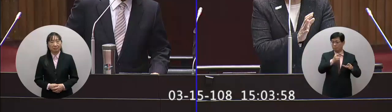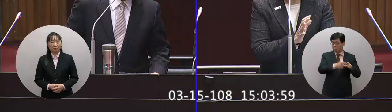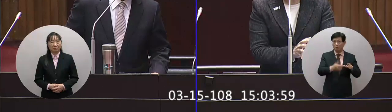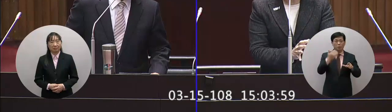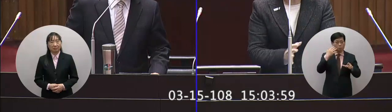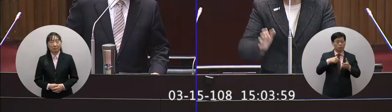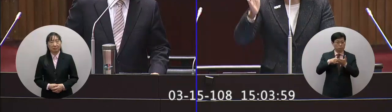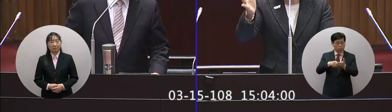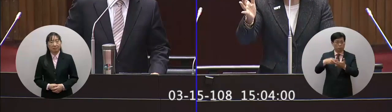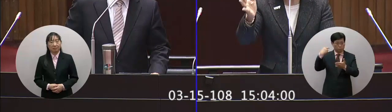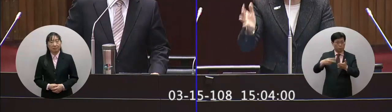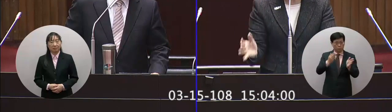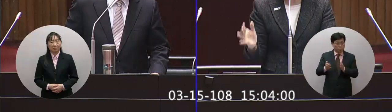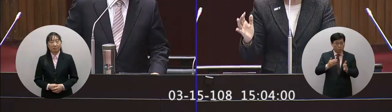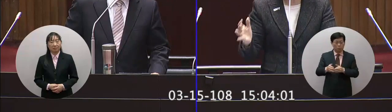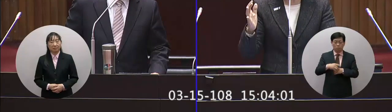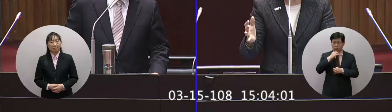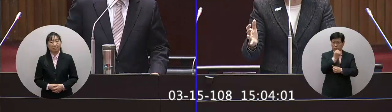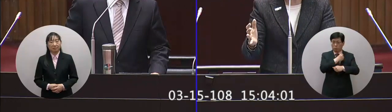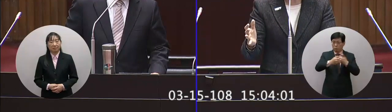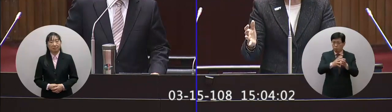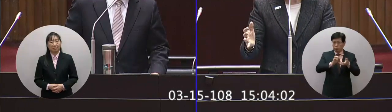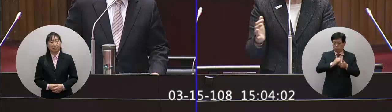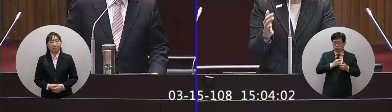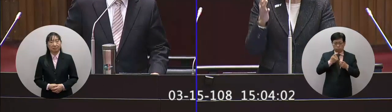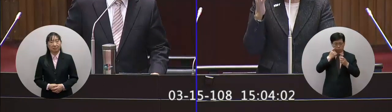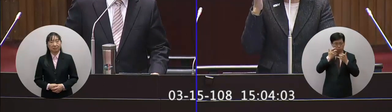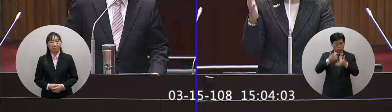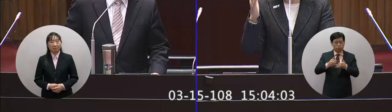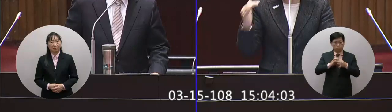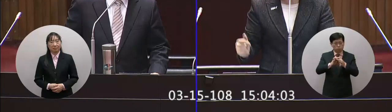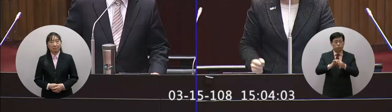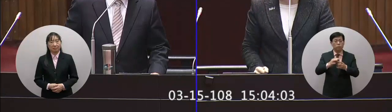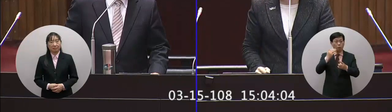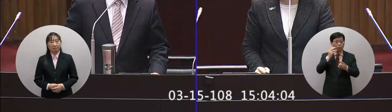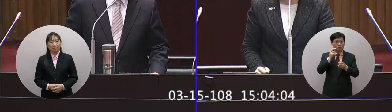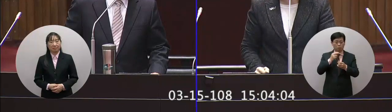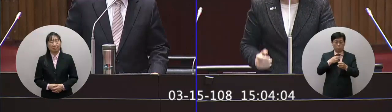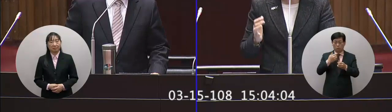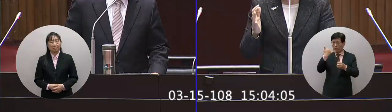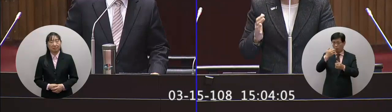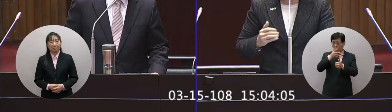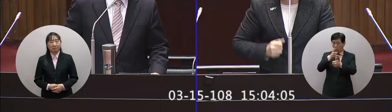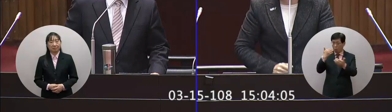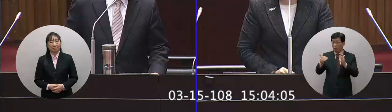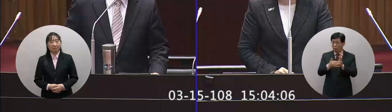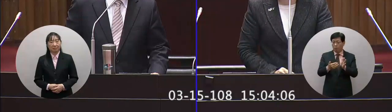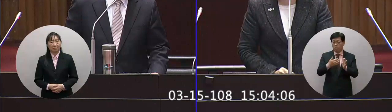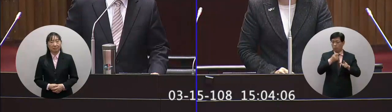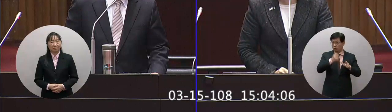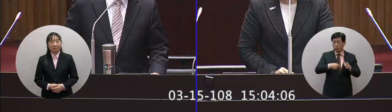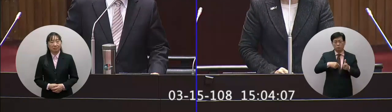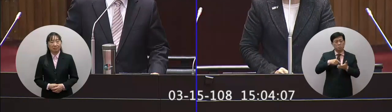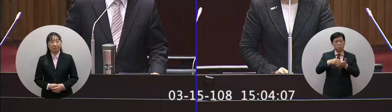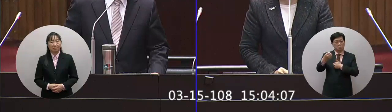司要申請重整勞動部一定要去關切在沒有了解清楚之前去跟本席